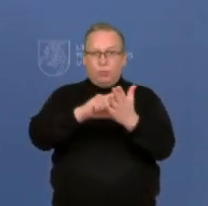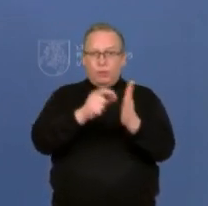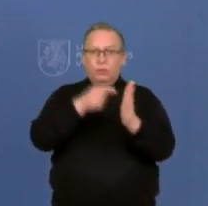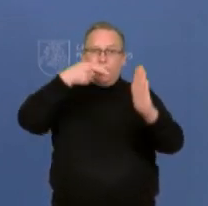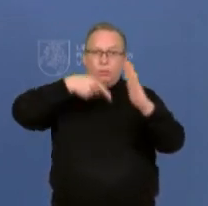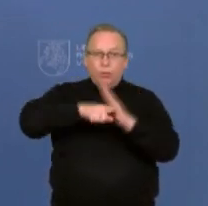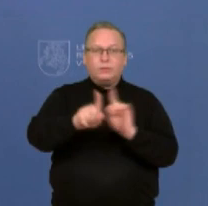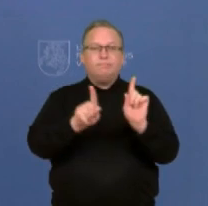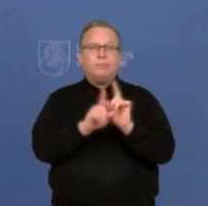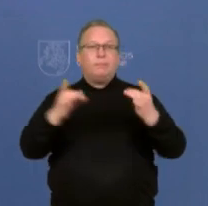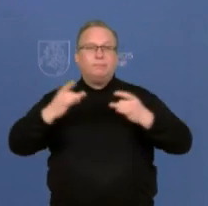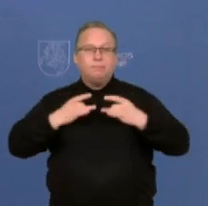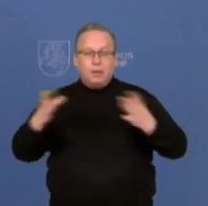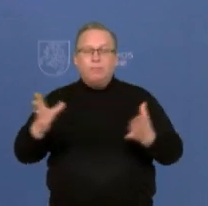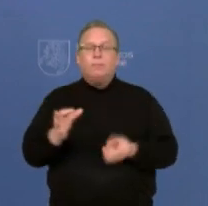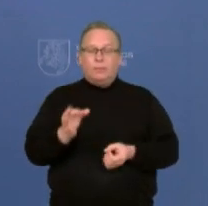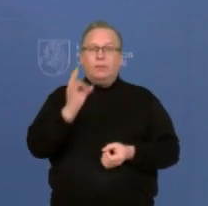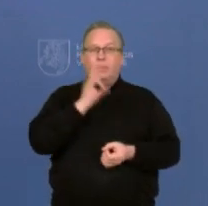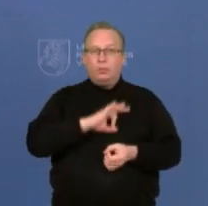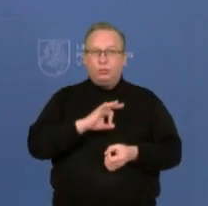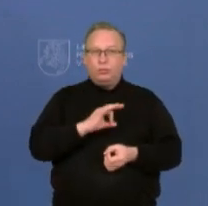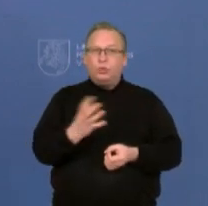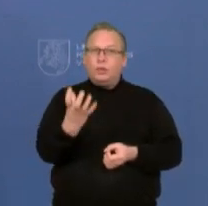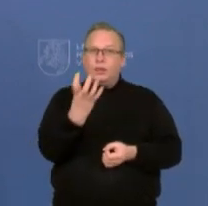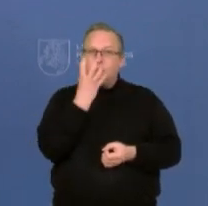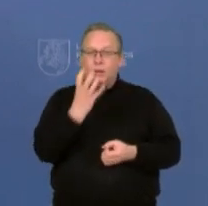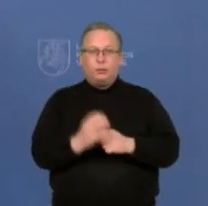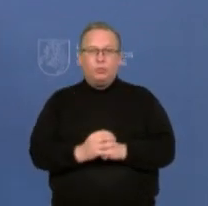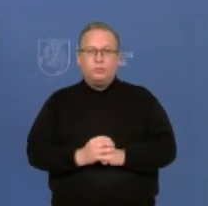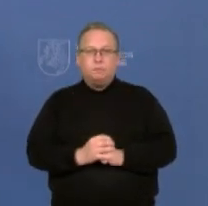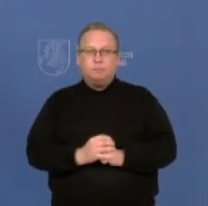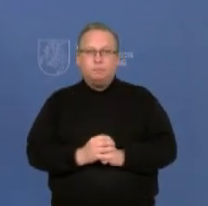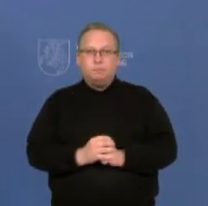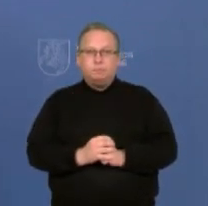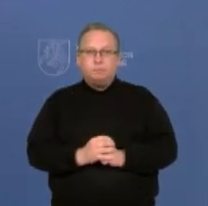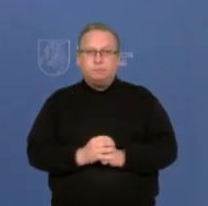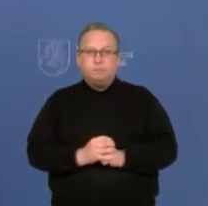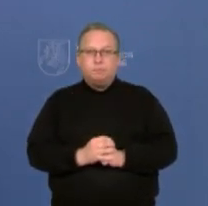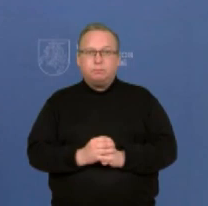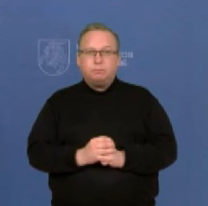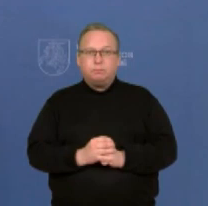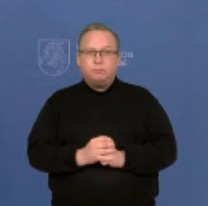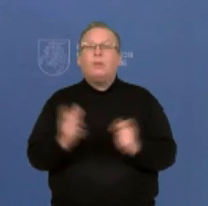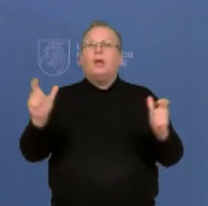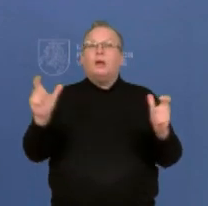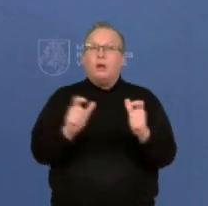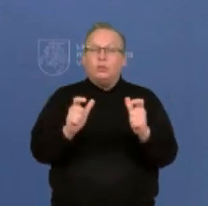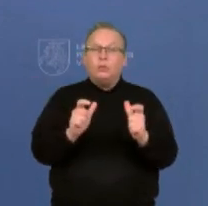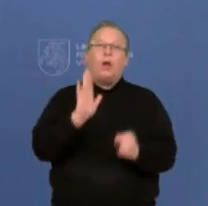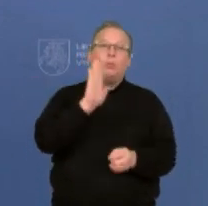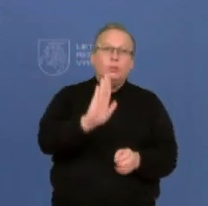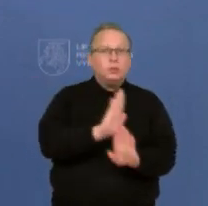renginiuose naudoti respiratorius. Taigi, karantino buvimas ar